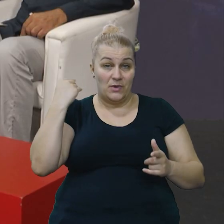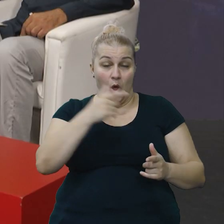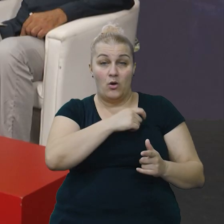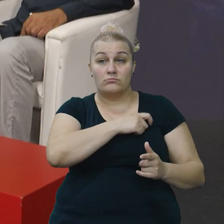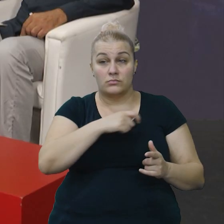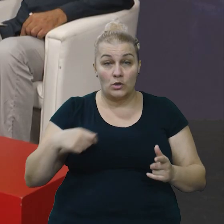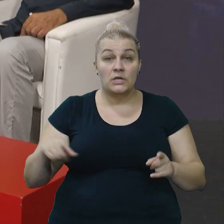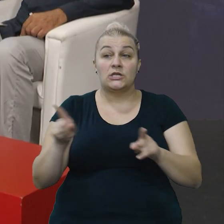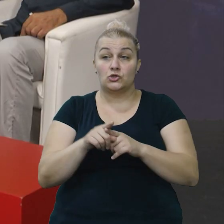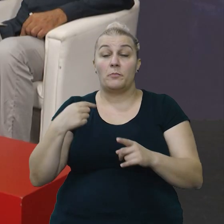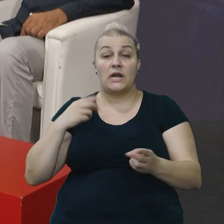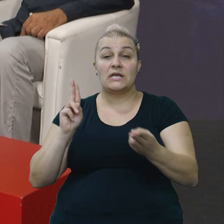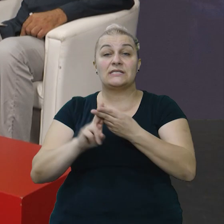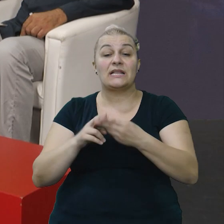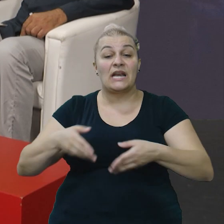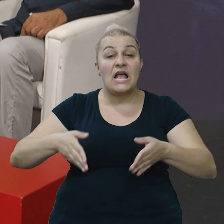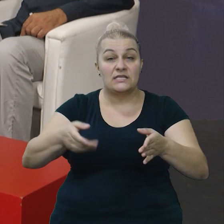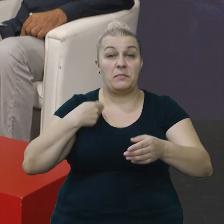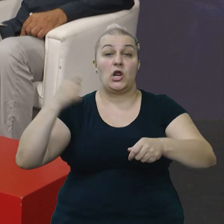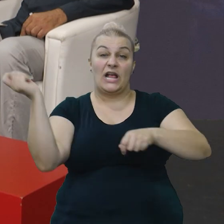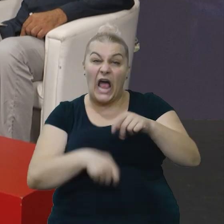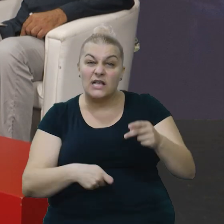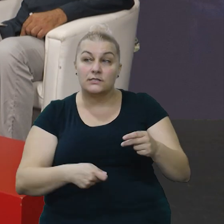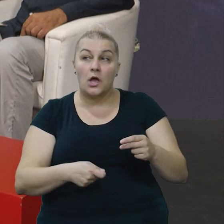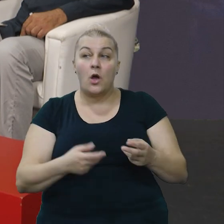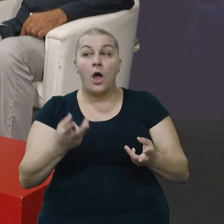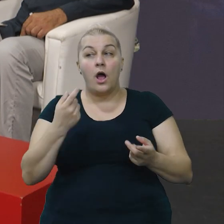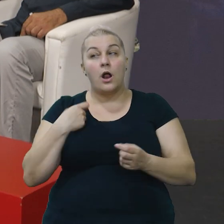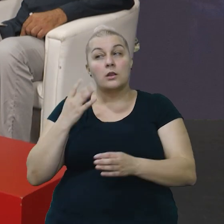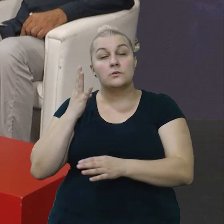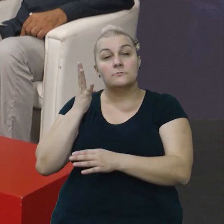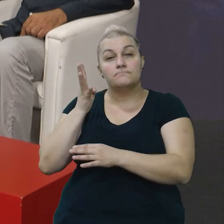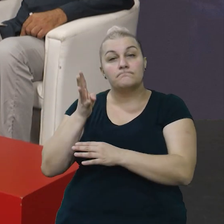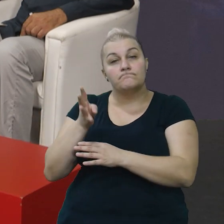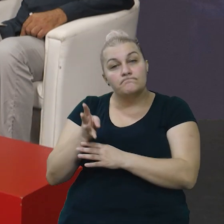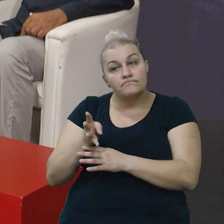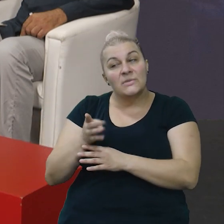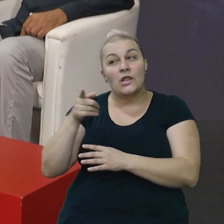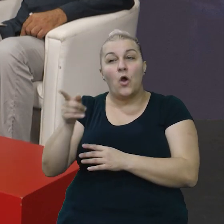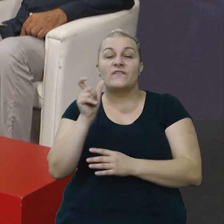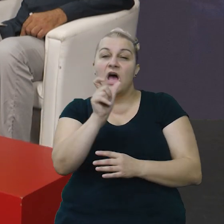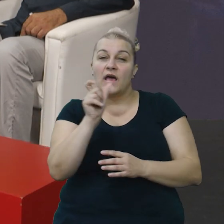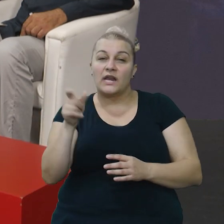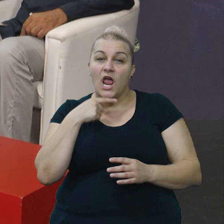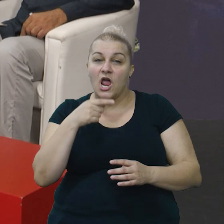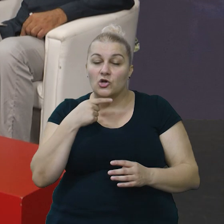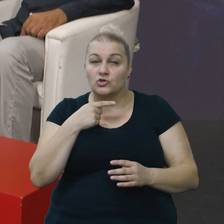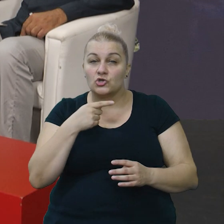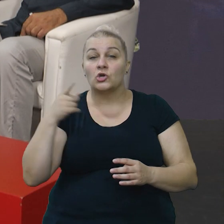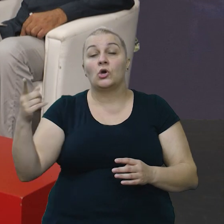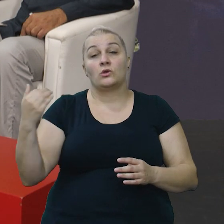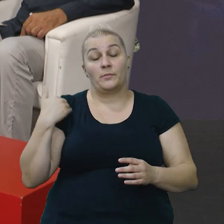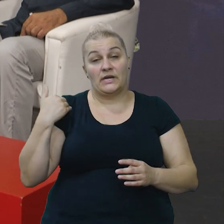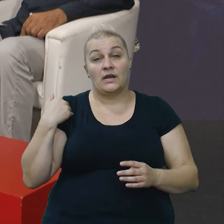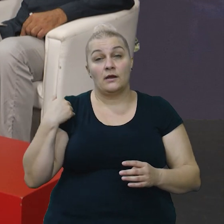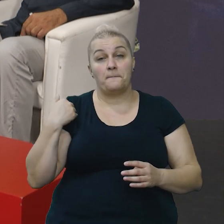mene kažnjavao na cesti, ali sam stekao dojam i njegove riječi, kad je ono meni